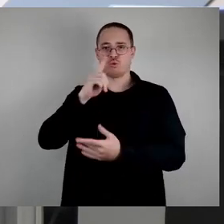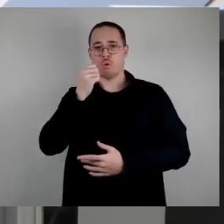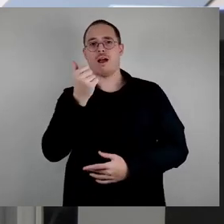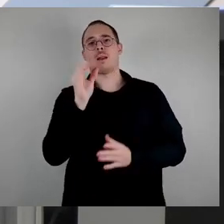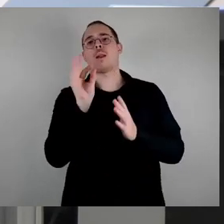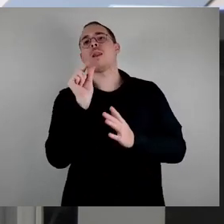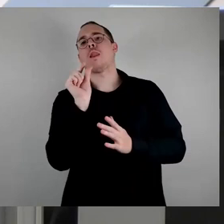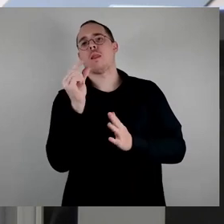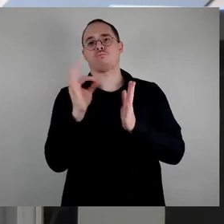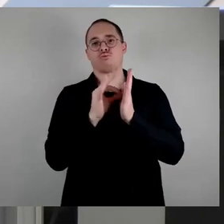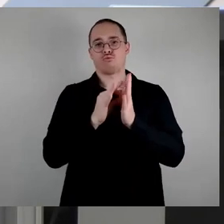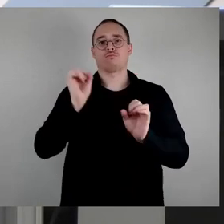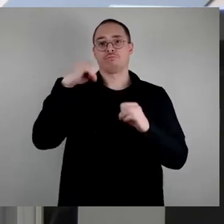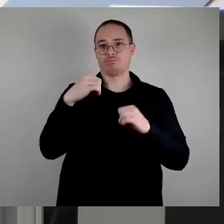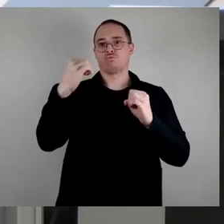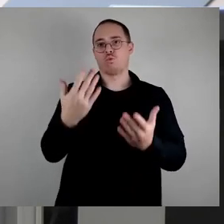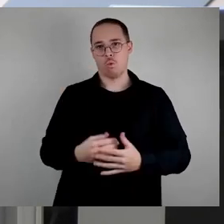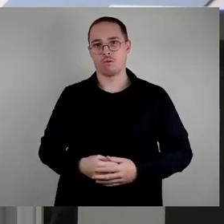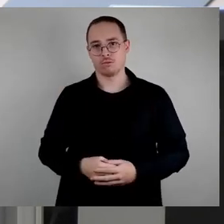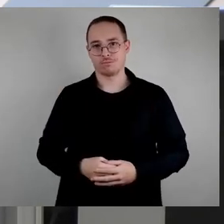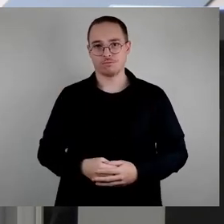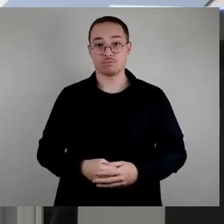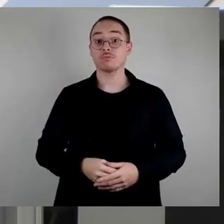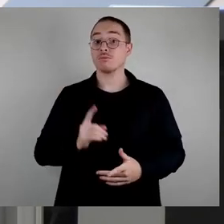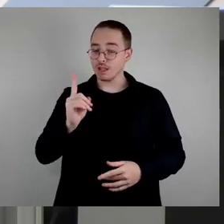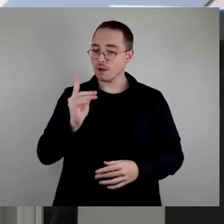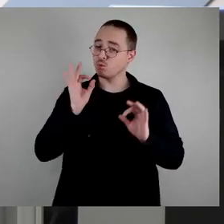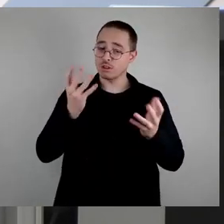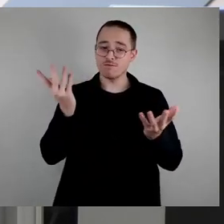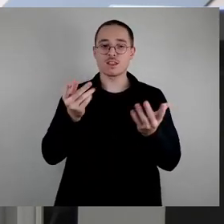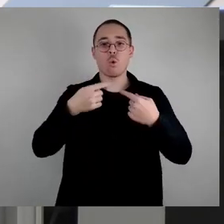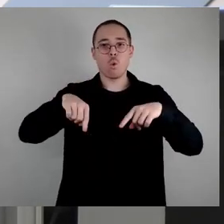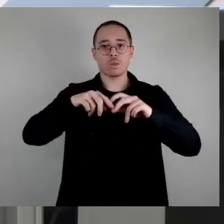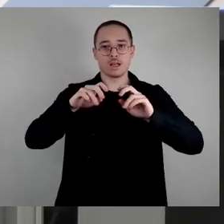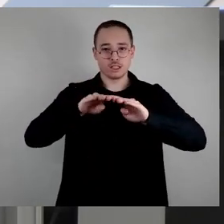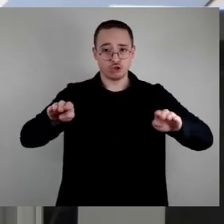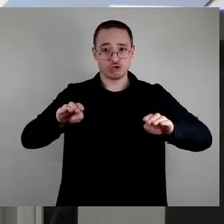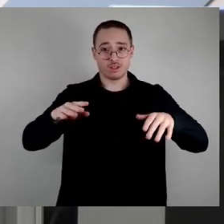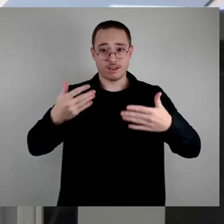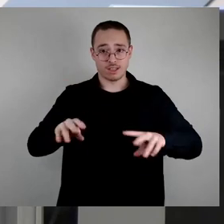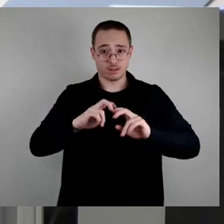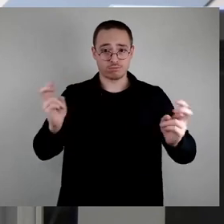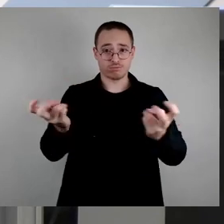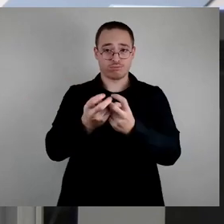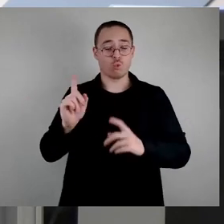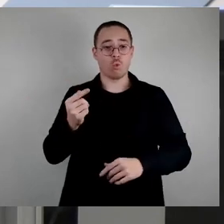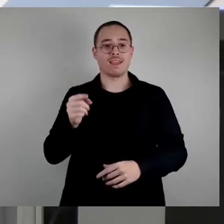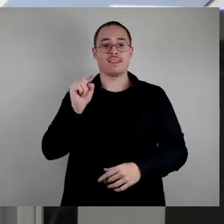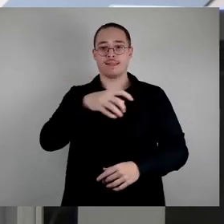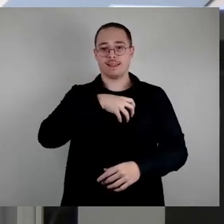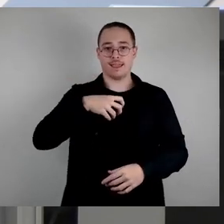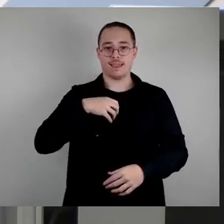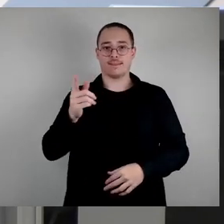schon erwähnt, und da wurden fast alle Keterer eingeladen, die in Dresden Essen ausgeben oder anbieten an den Schulen.